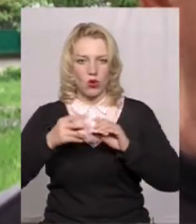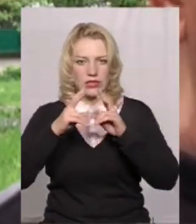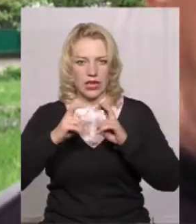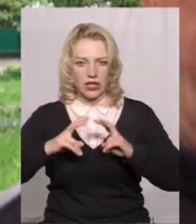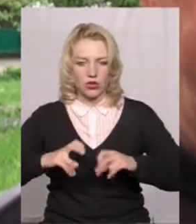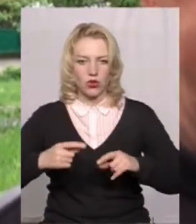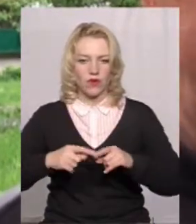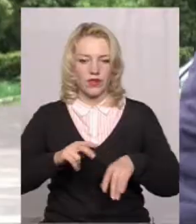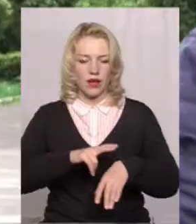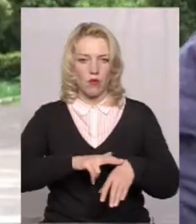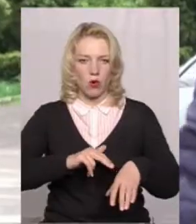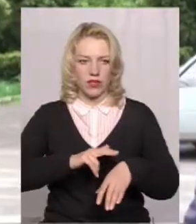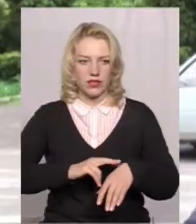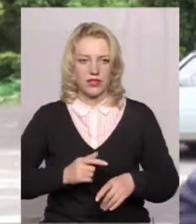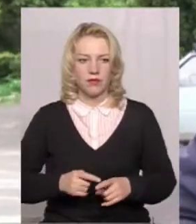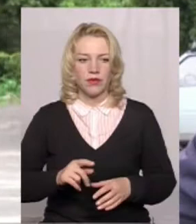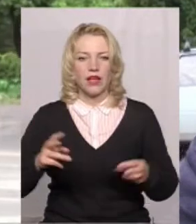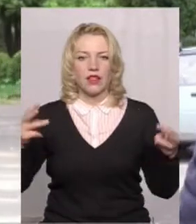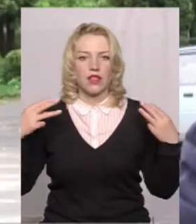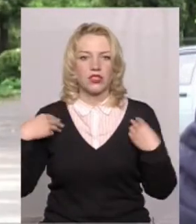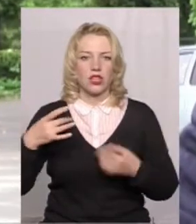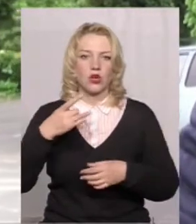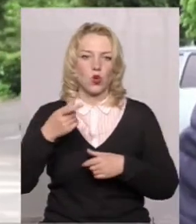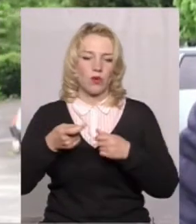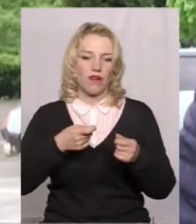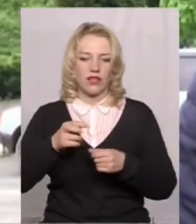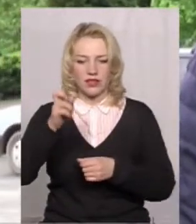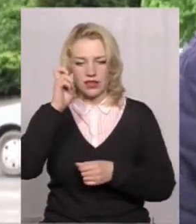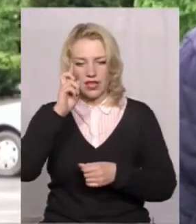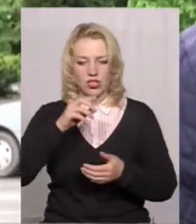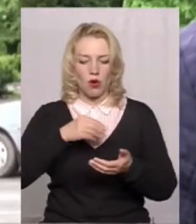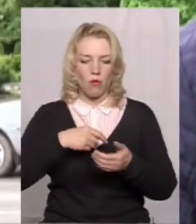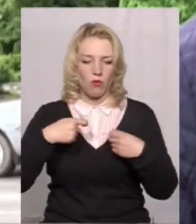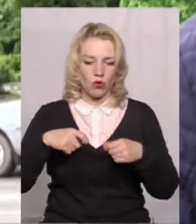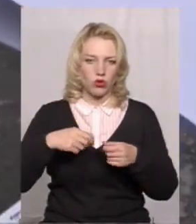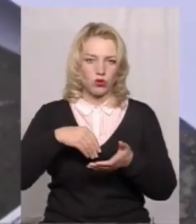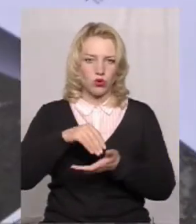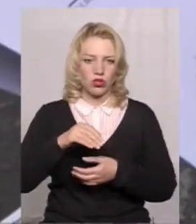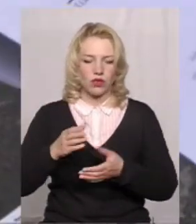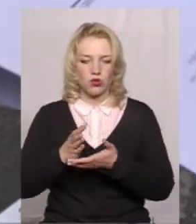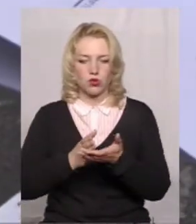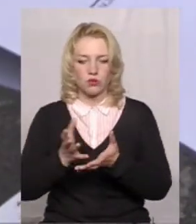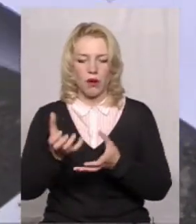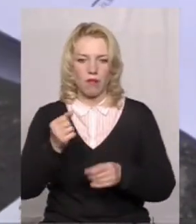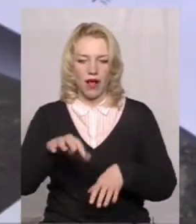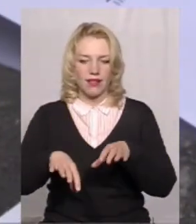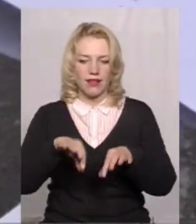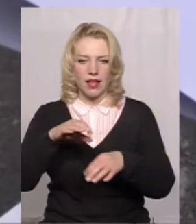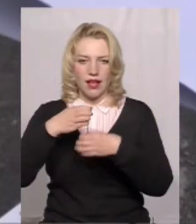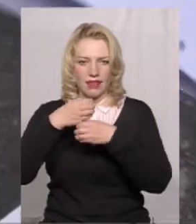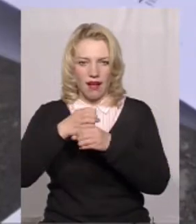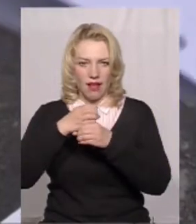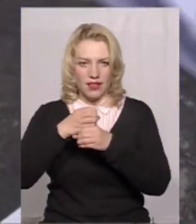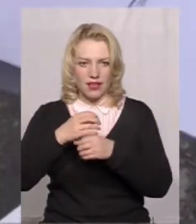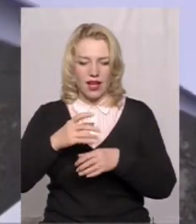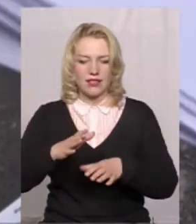цим питанням займається. Начальник районного управління Держпродспоживслужби Віталій Лиса каже, брали на аналізи зразки мертвих птахів і звірів та